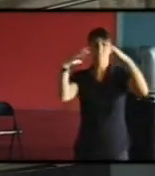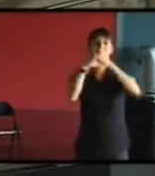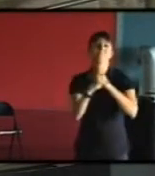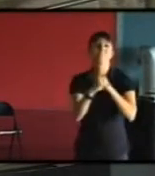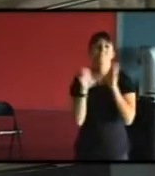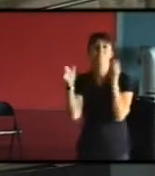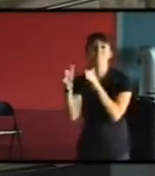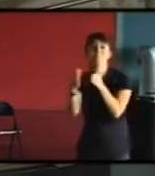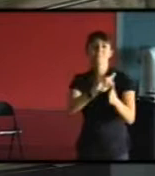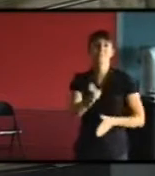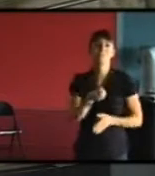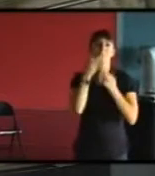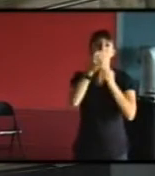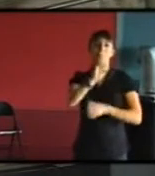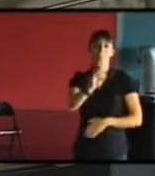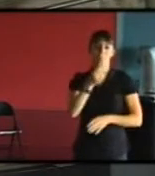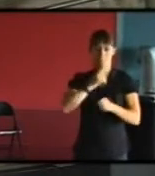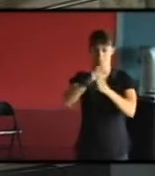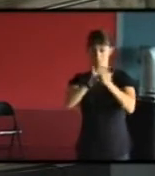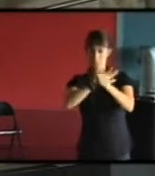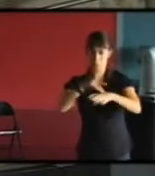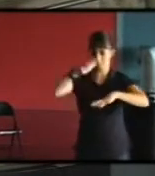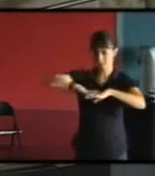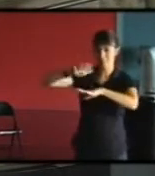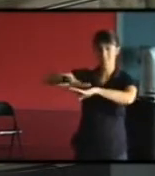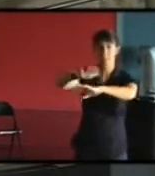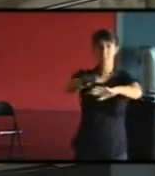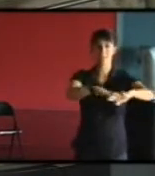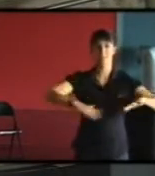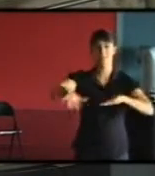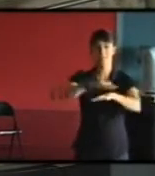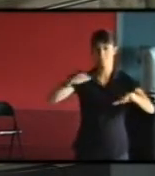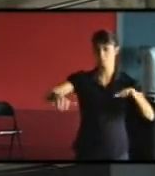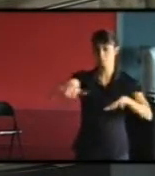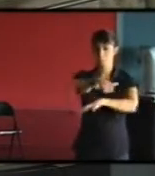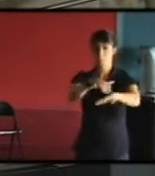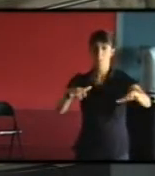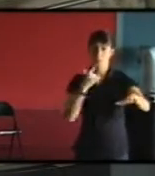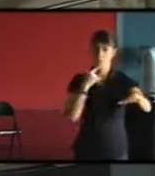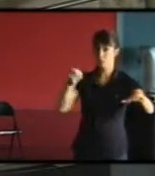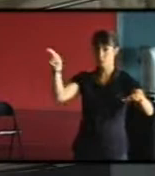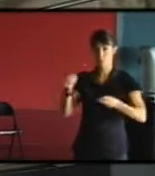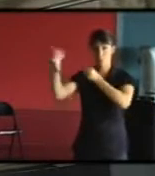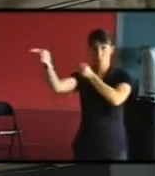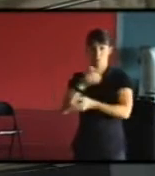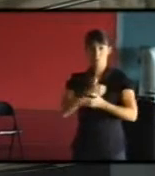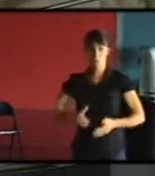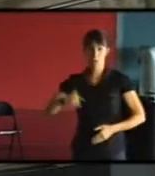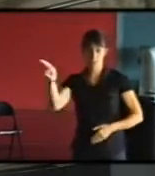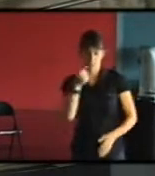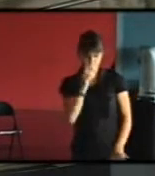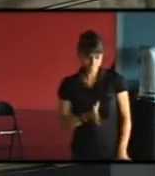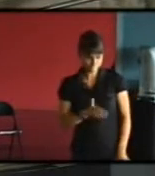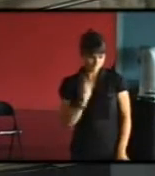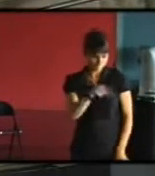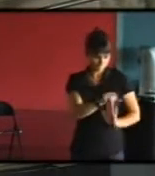c'est d'identifier est-ce que c'est dans tel quartier que j'ai plutôt intérêt à intervenir, ou dans un autre. Quand il s'agit d'une communauté urbaine, comme c le cas ici à Lyon,